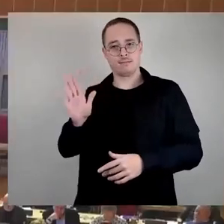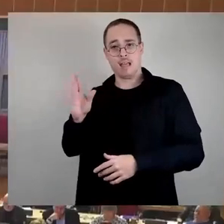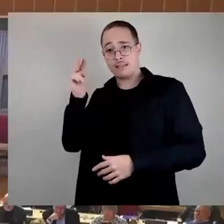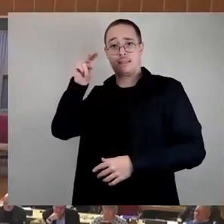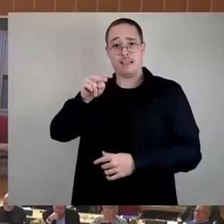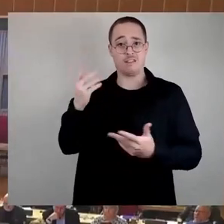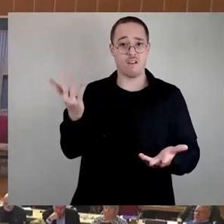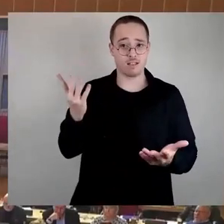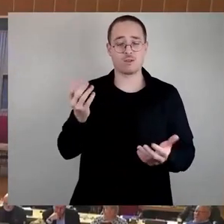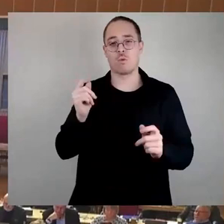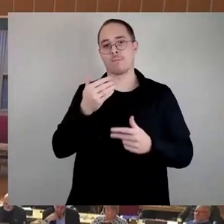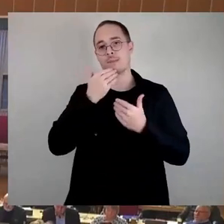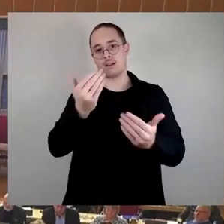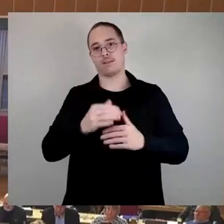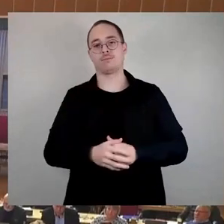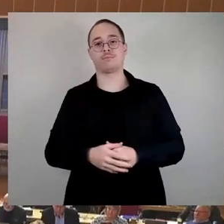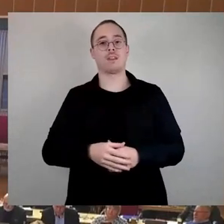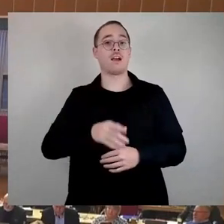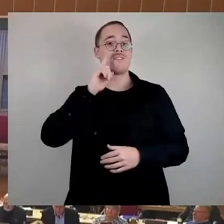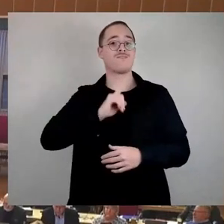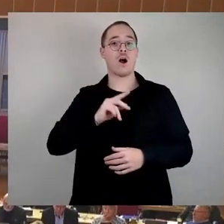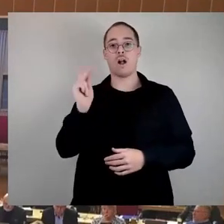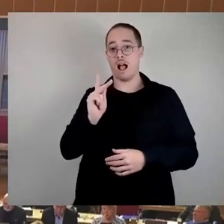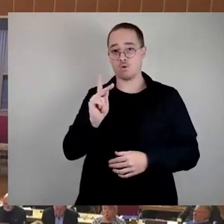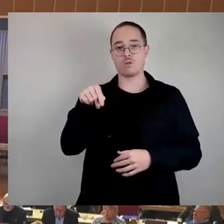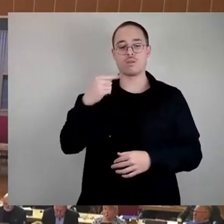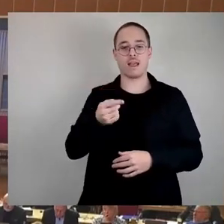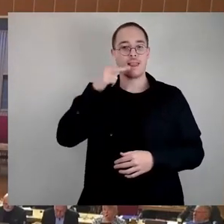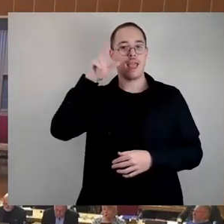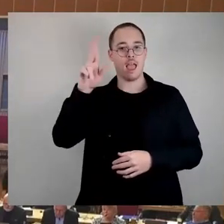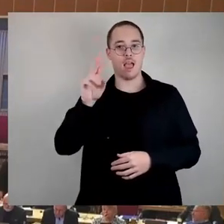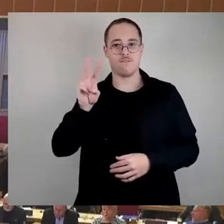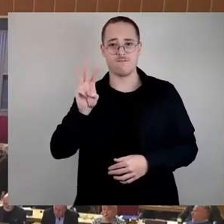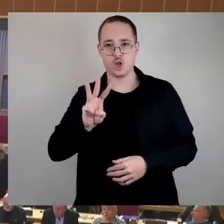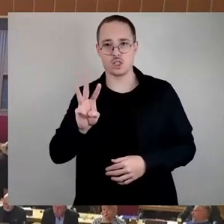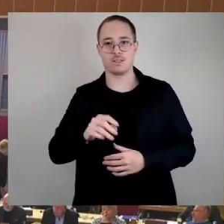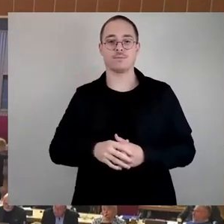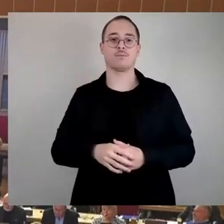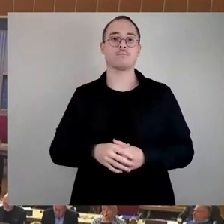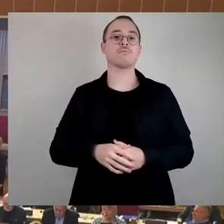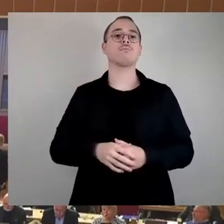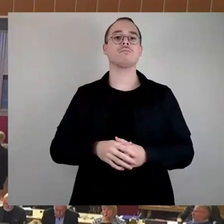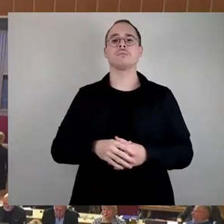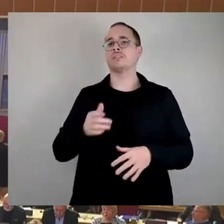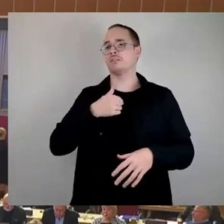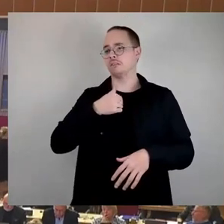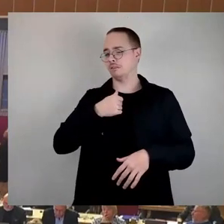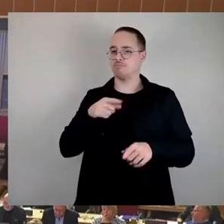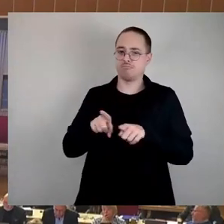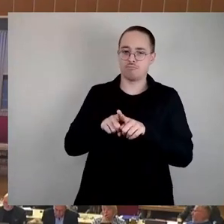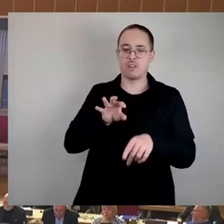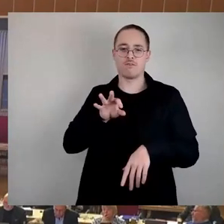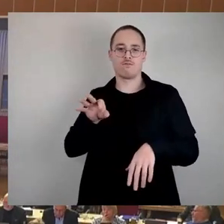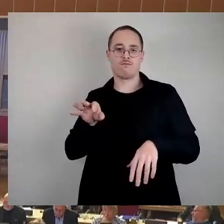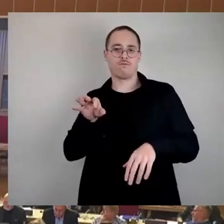als nächstes und dann Herr Wirtz. Ja, meine Wortmeldung wäre ähnlich gewesen wie die von Herrn Engel. Vielleicht kann